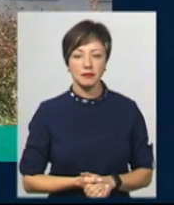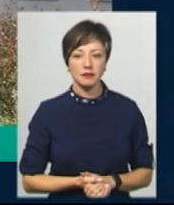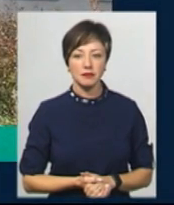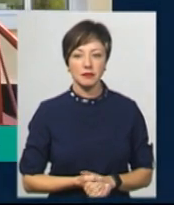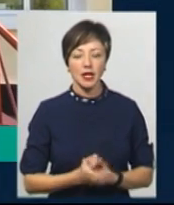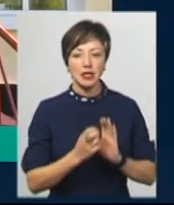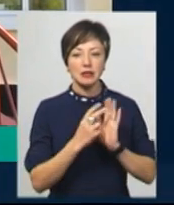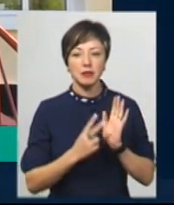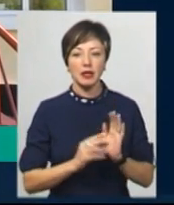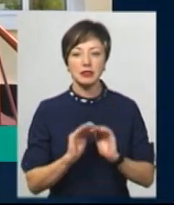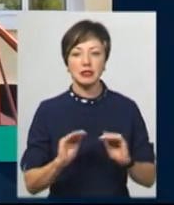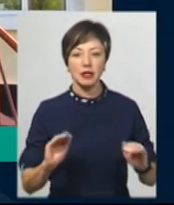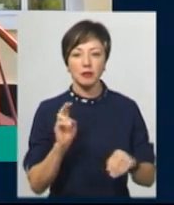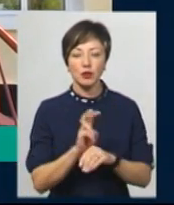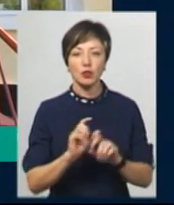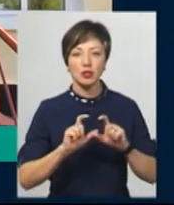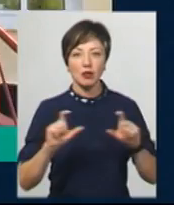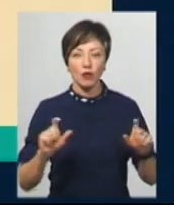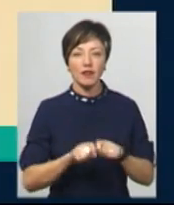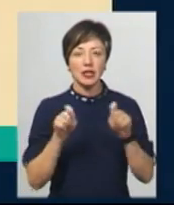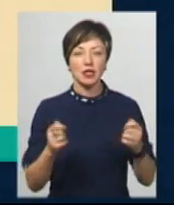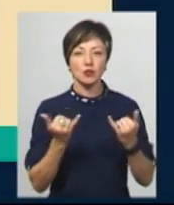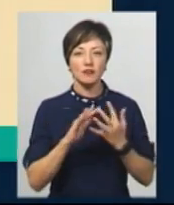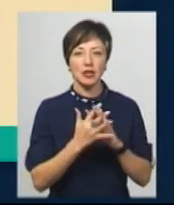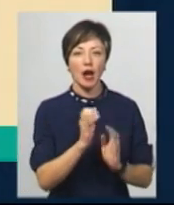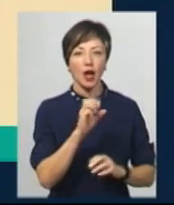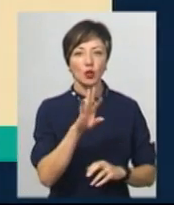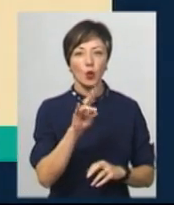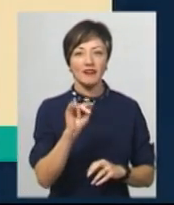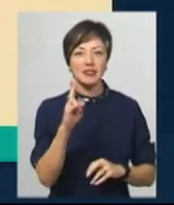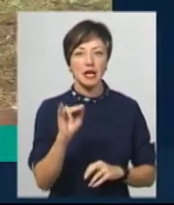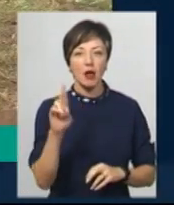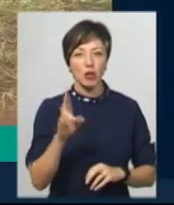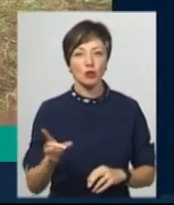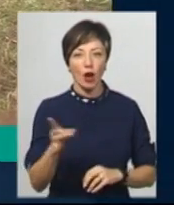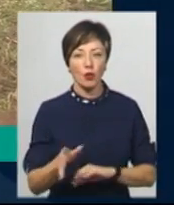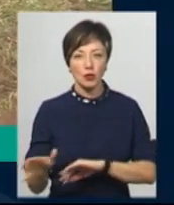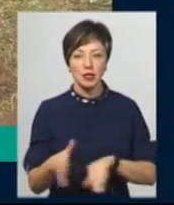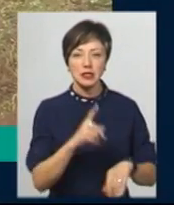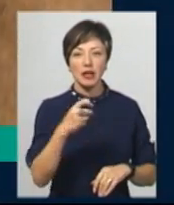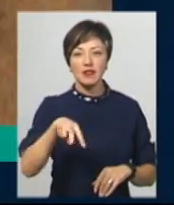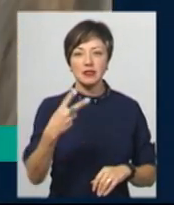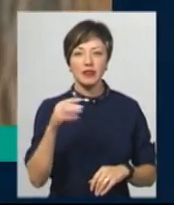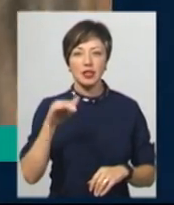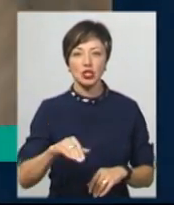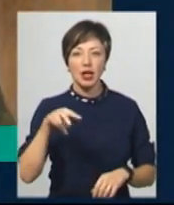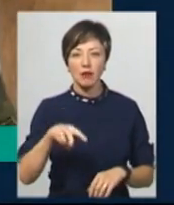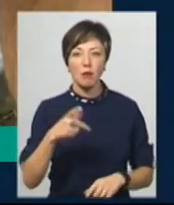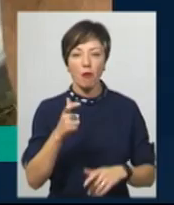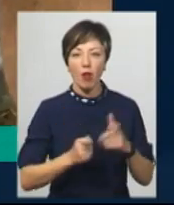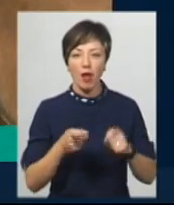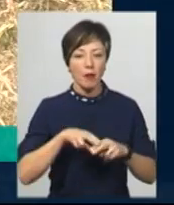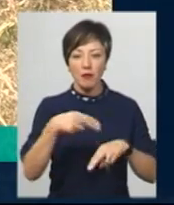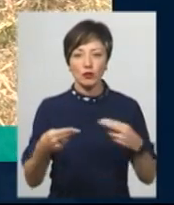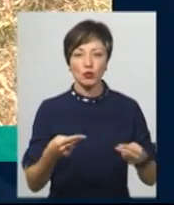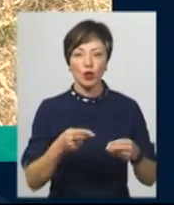17 дітей підуть до дитячого садка, що відкрили сьогодні в селі Антонівці Ярмолинецького району. За 22 тисячі літрів молока не повернула грош